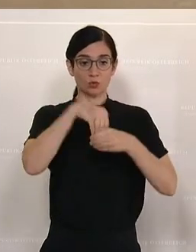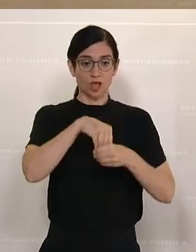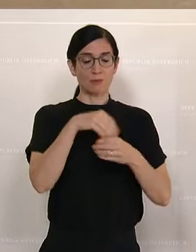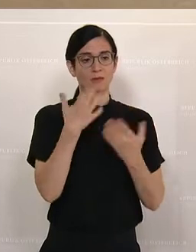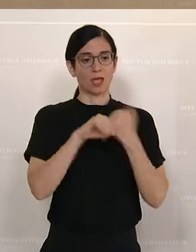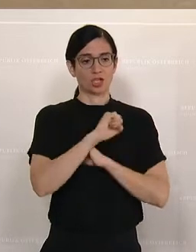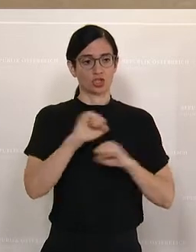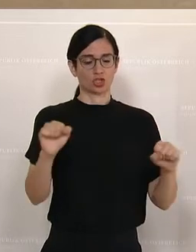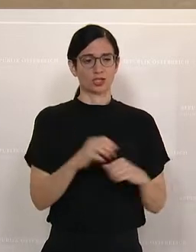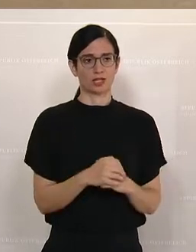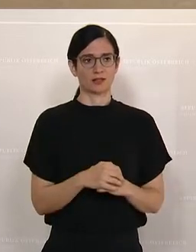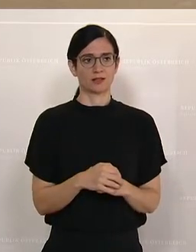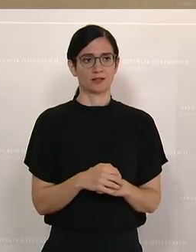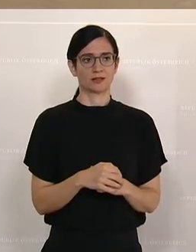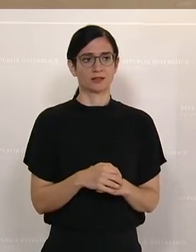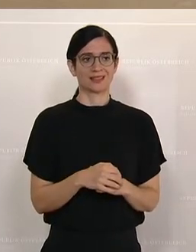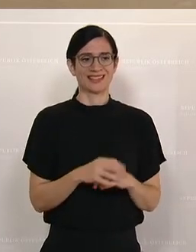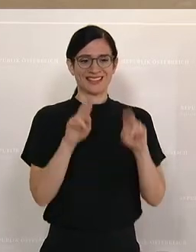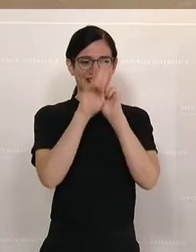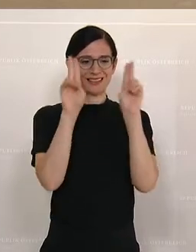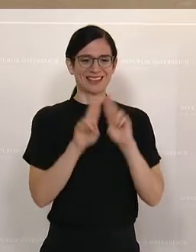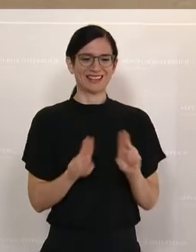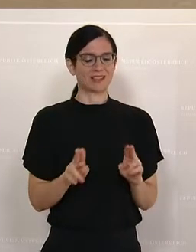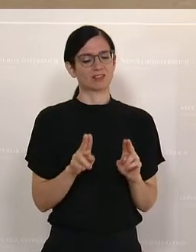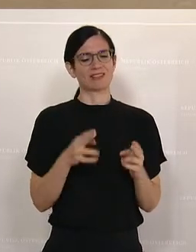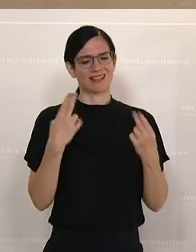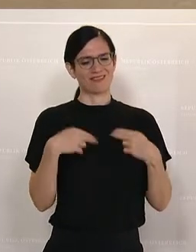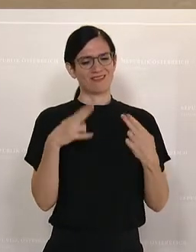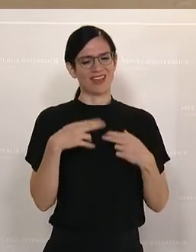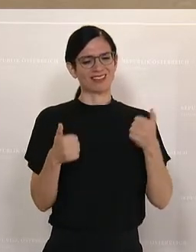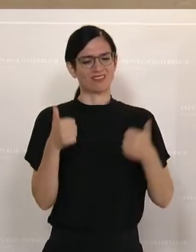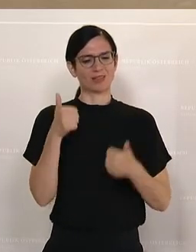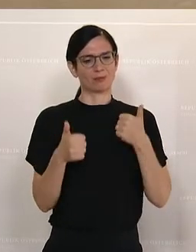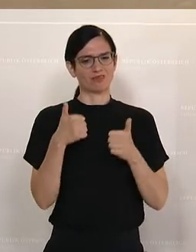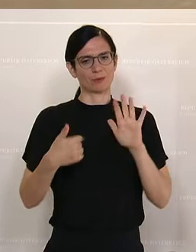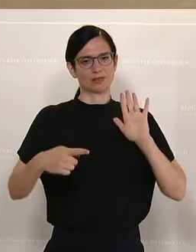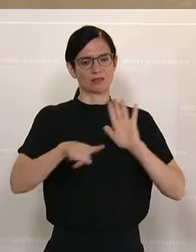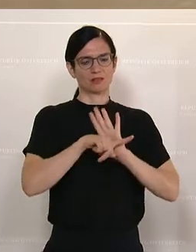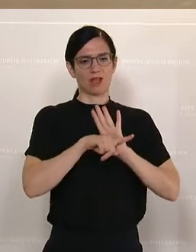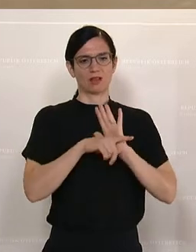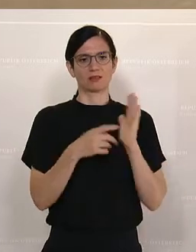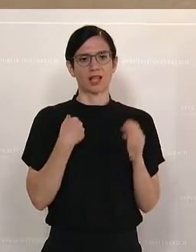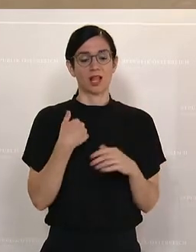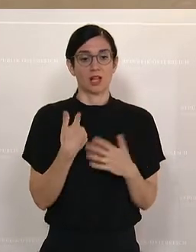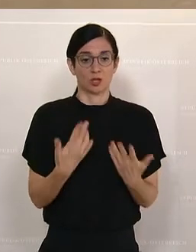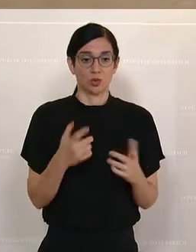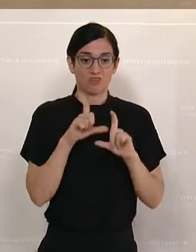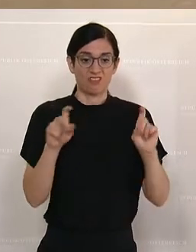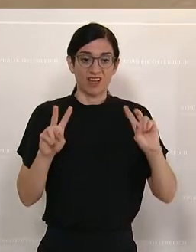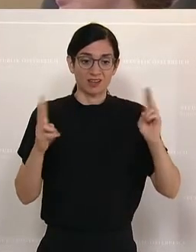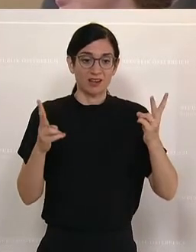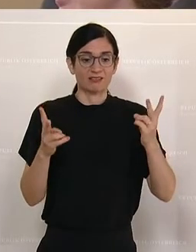logisch. Und daher werden wir international weiterhin einen Wettbewerbsnachteil haben im Kampf um die guten Kräfte, weil